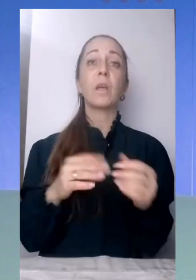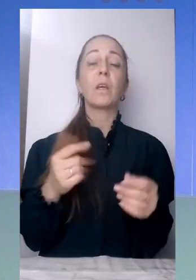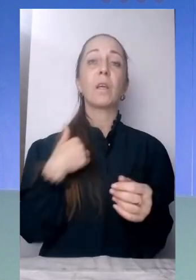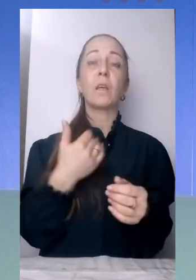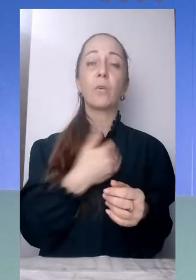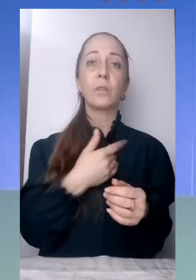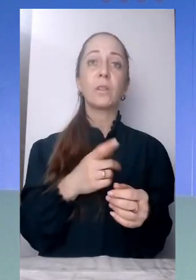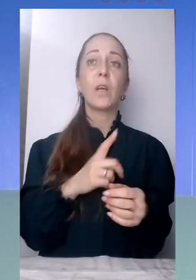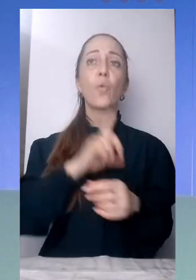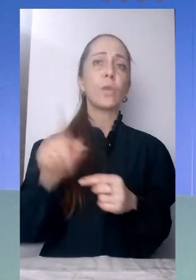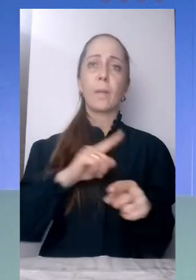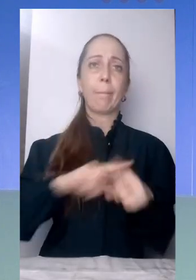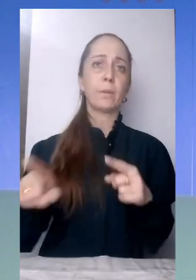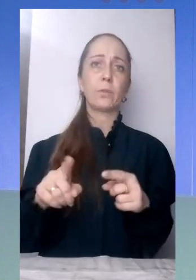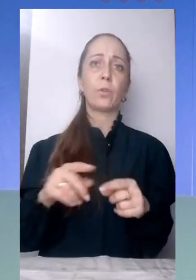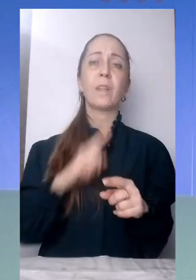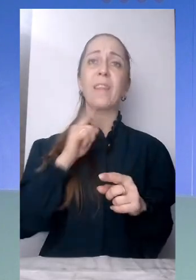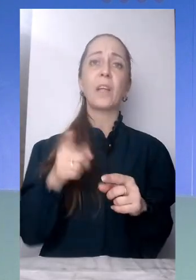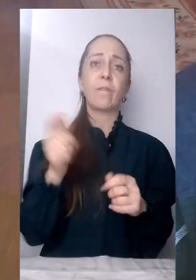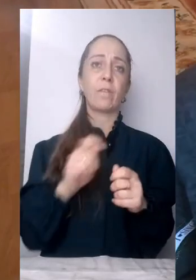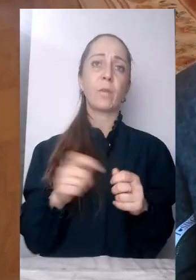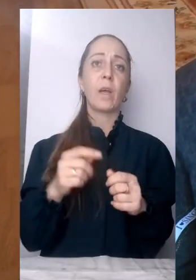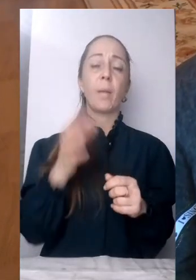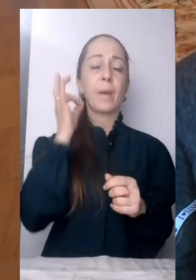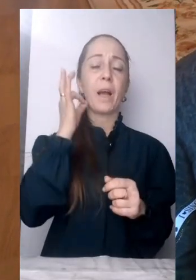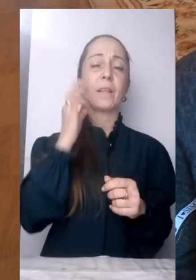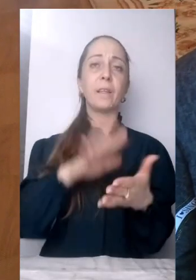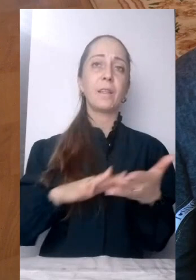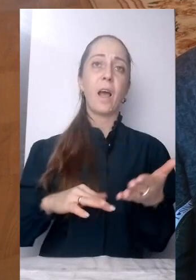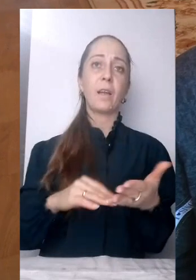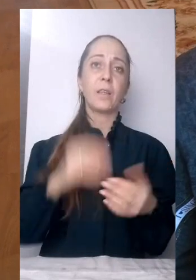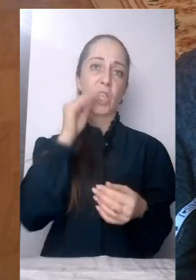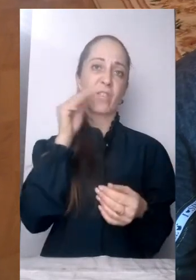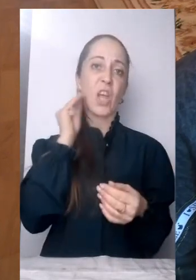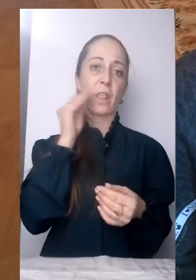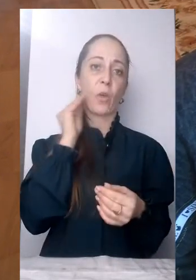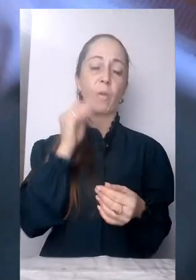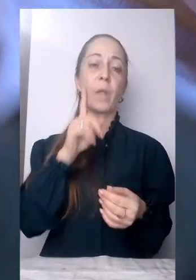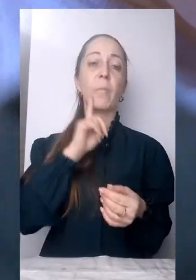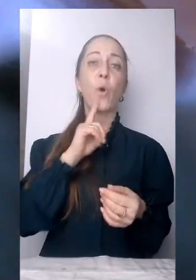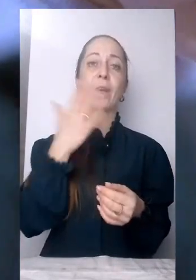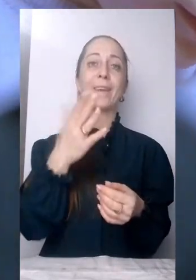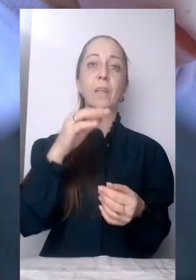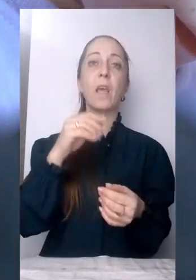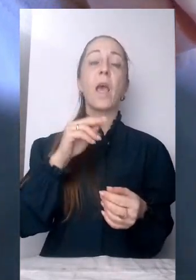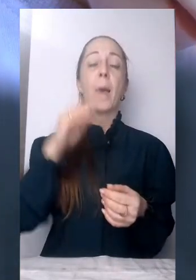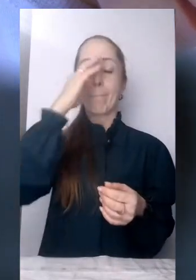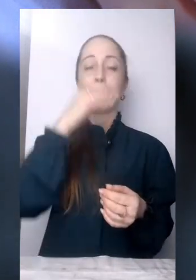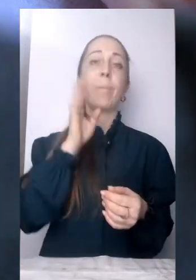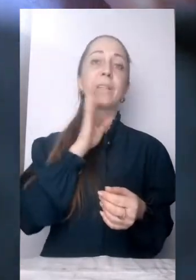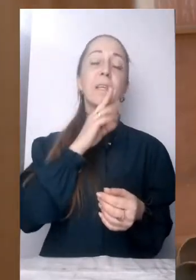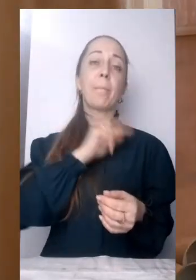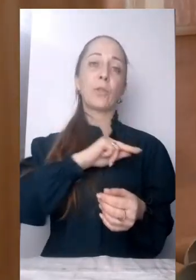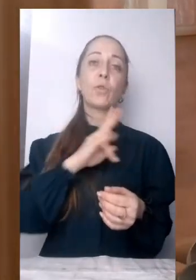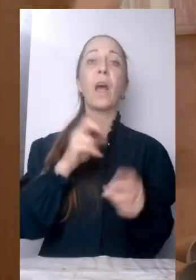Докладніше пригадайте у сюжеті Дар'ї Шевченко. Поки їхні батьки працюють на кухні, прибирають в кімнатах чи планують подальші